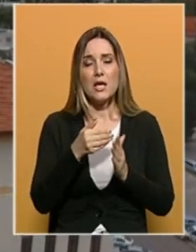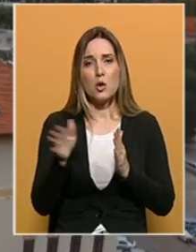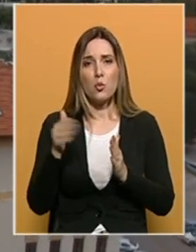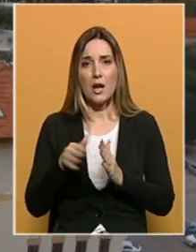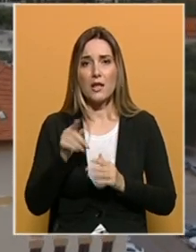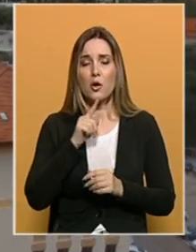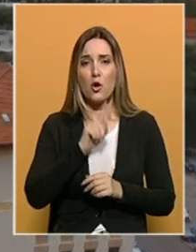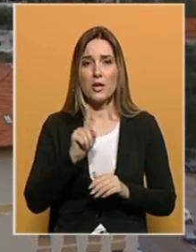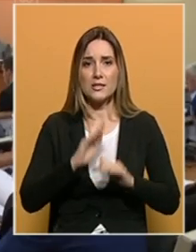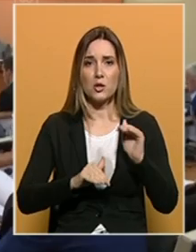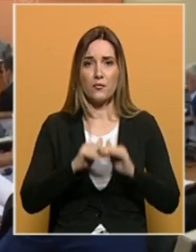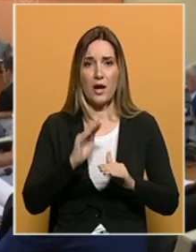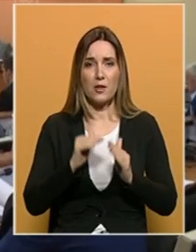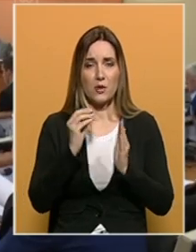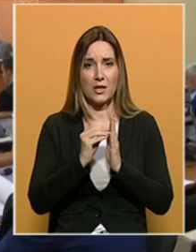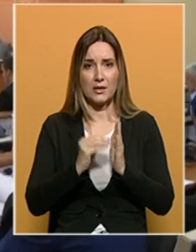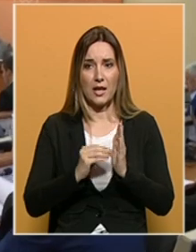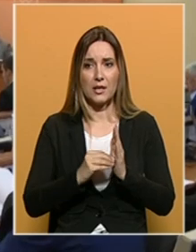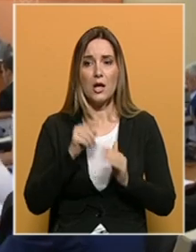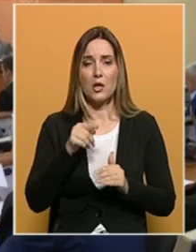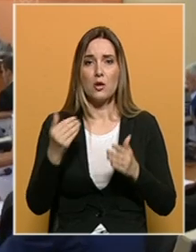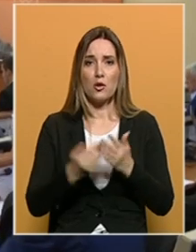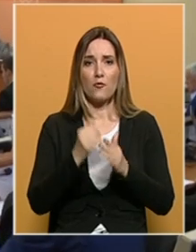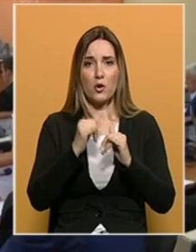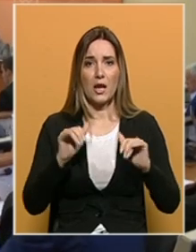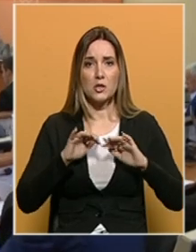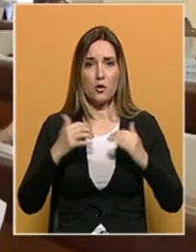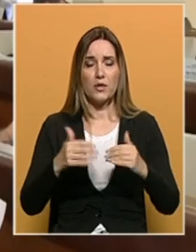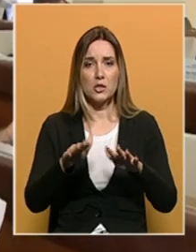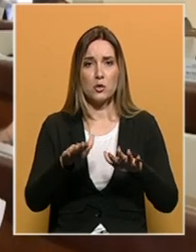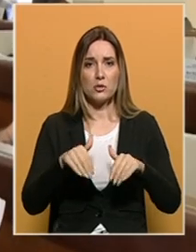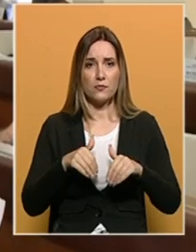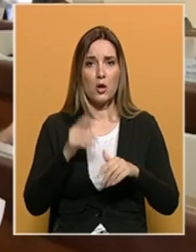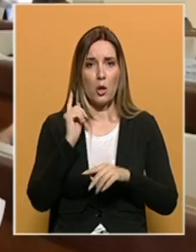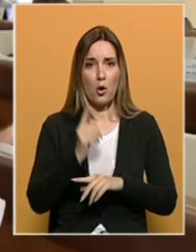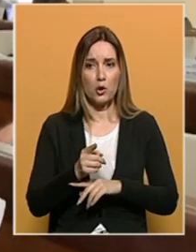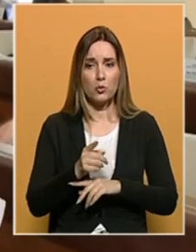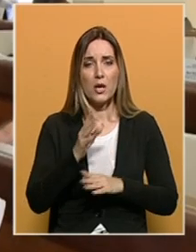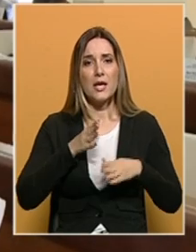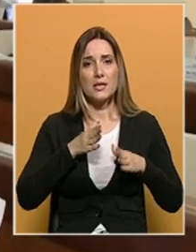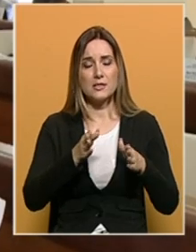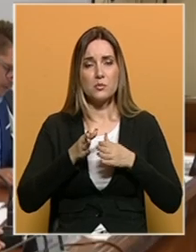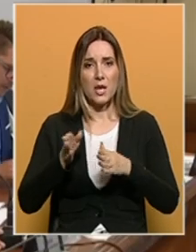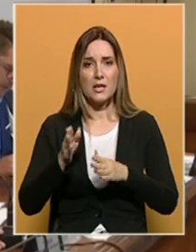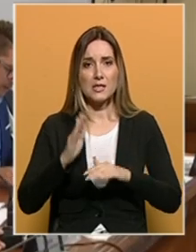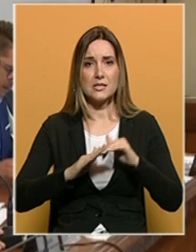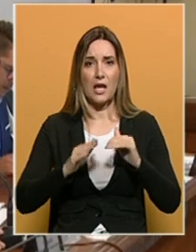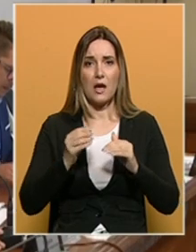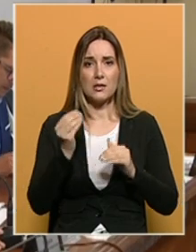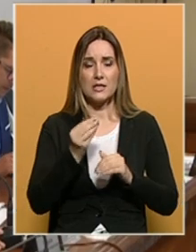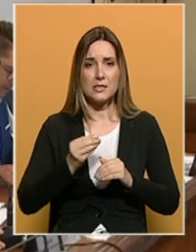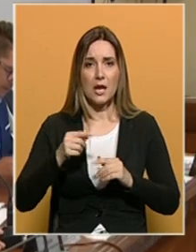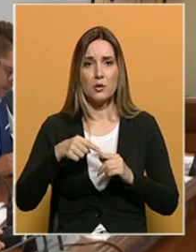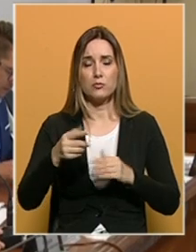koji ne zadovoljavaju kriterije. Na tom je tragu Novogradsko vijeće usvojilo odluku o legalizaciji i smjernice za izradu prostornog plana za